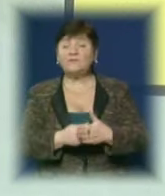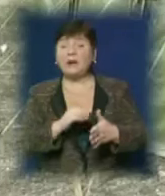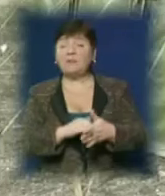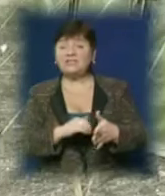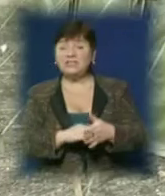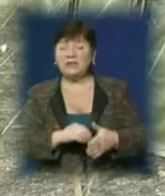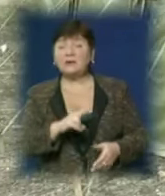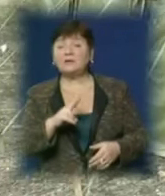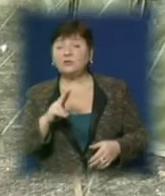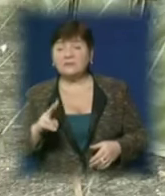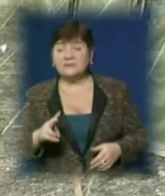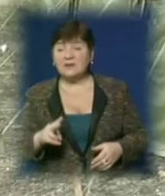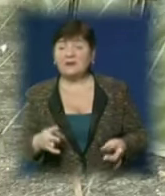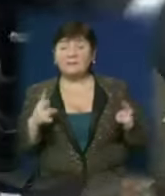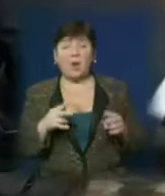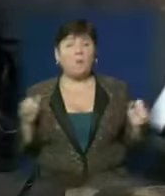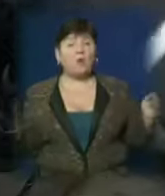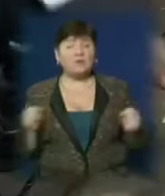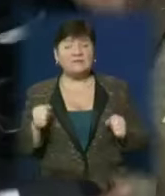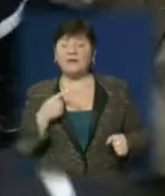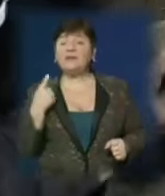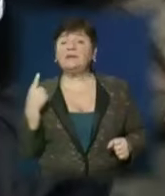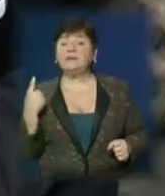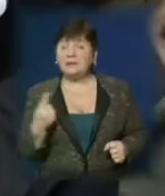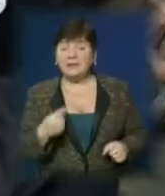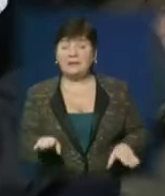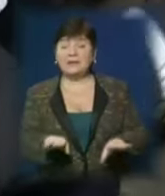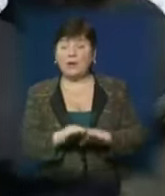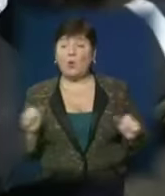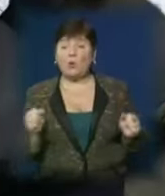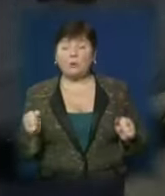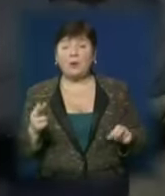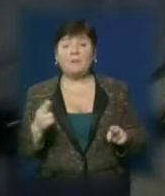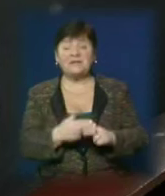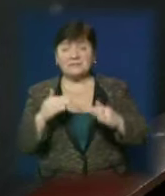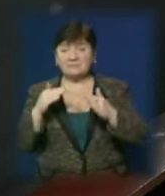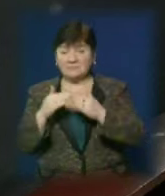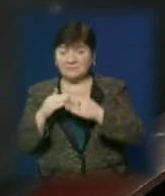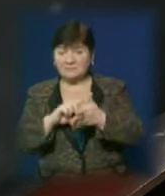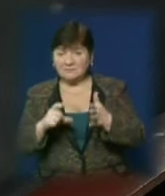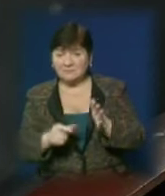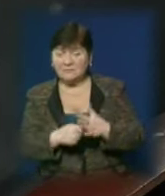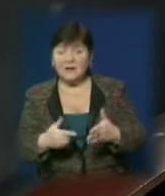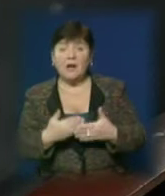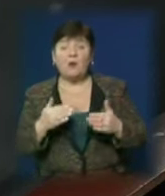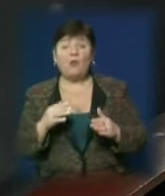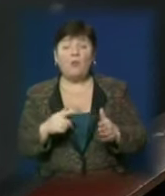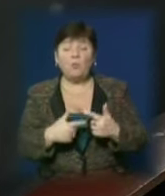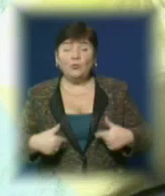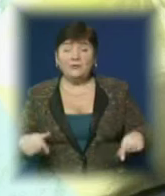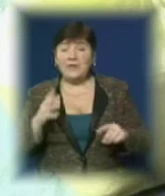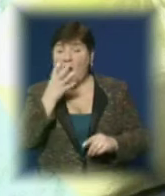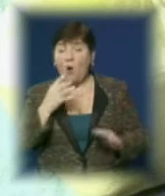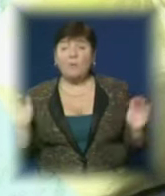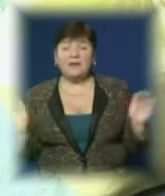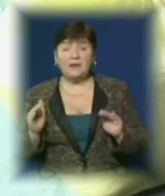що дехто із них стає жертвою морозів. Єдиний прихисток від холоду безпритульні можуть знайти хіба в пункті обігріву, де їм